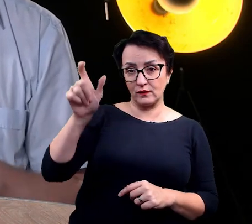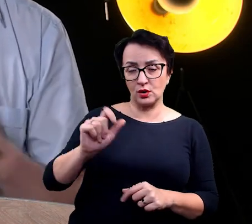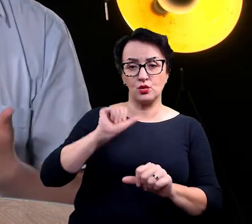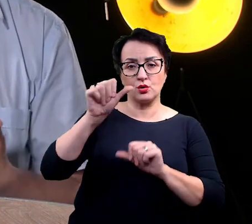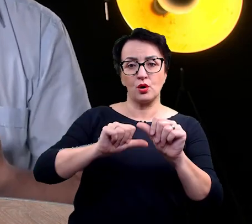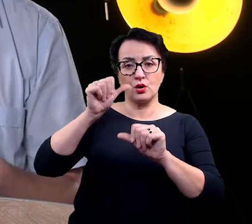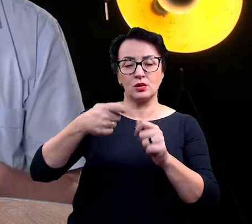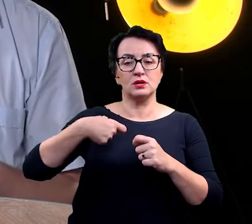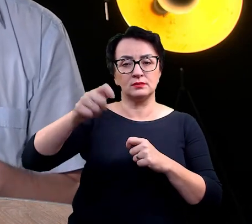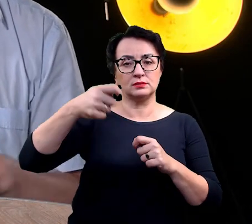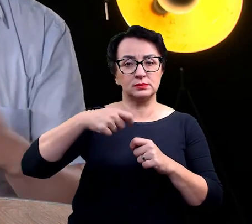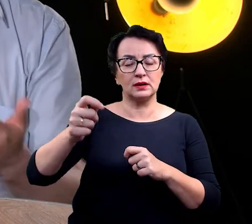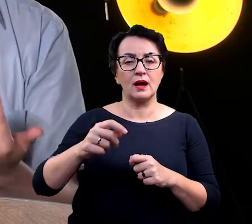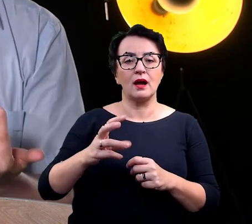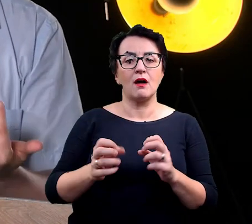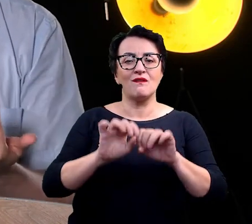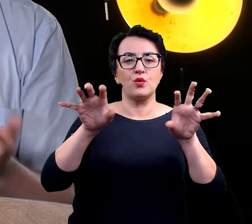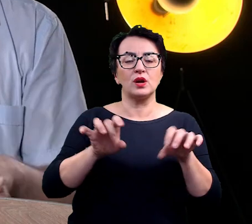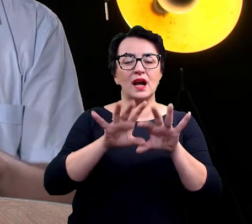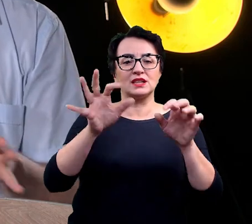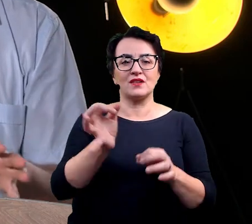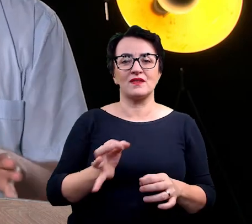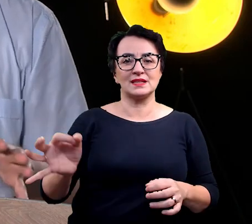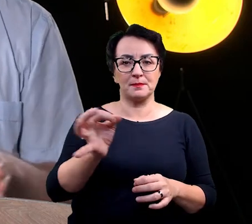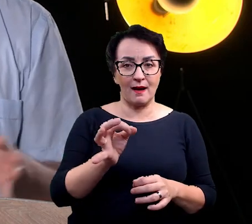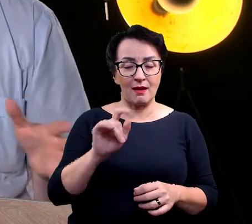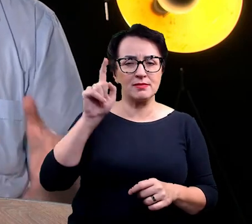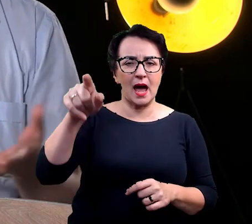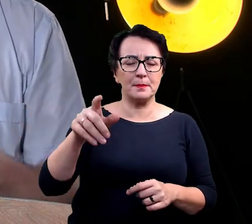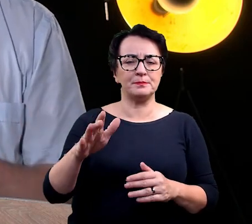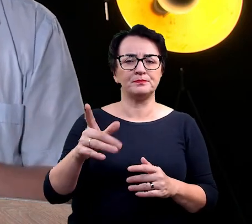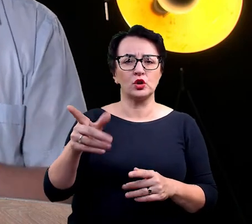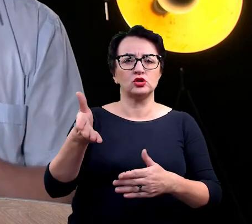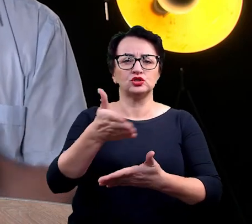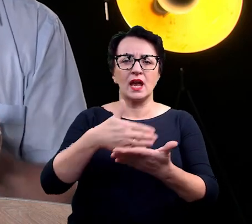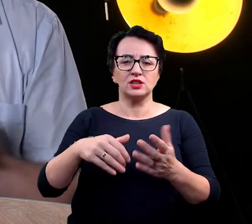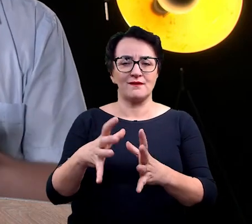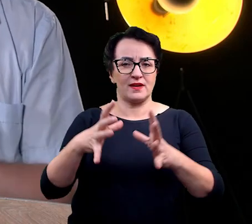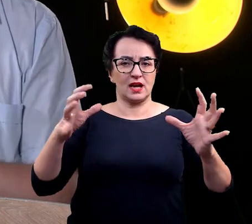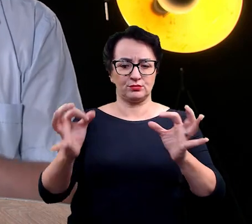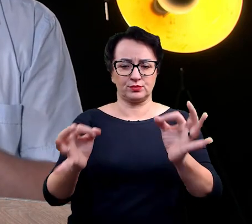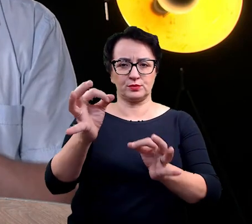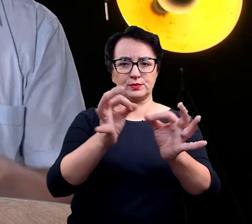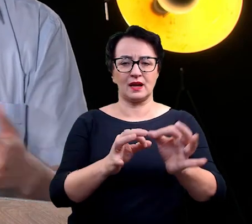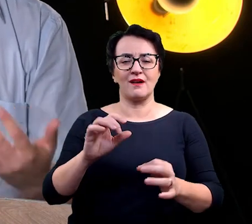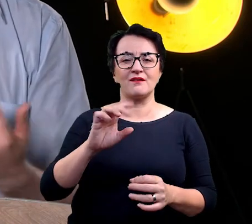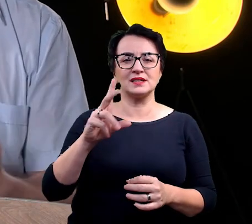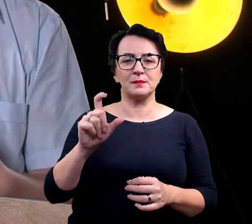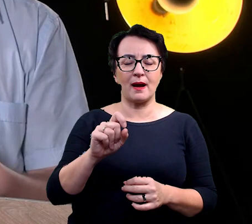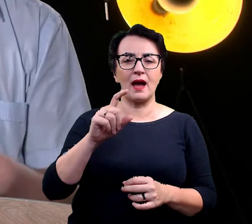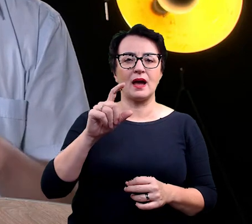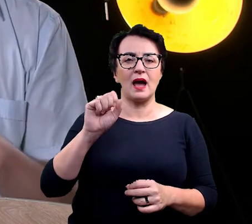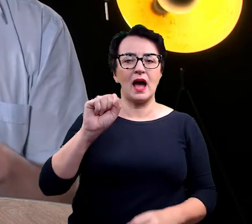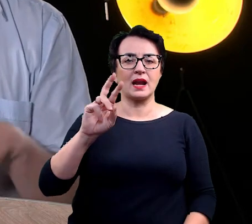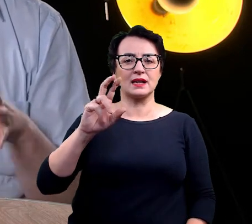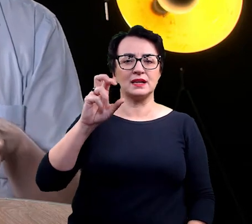wulkaniczną wyspę Surcej, która się znajduje jakby częścią większego archipelagu wulkanicznych wysp, który się nazywa Westmanejar. To jest w